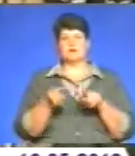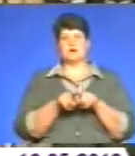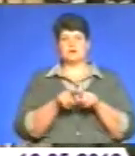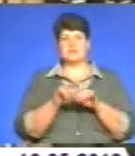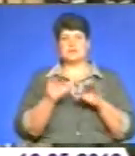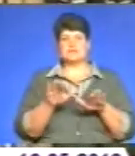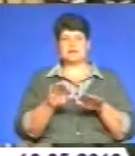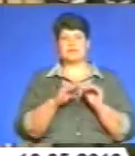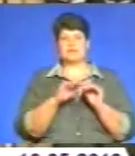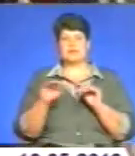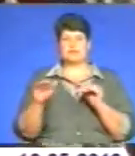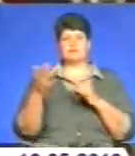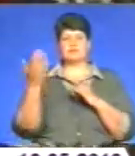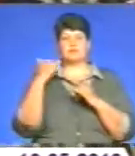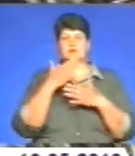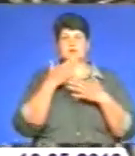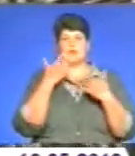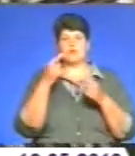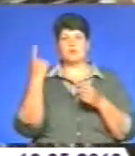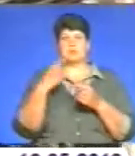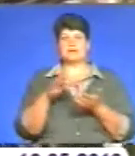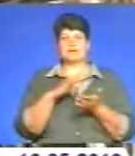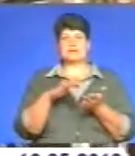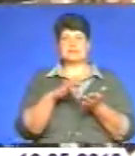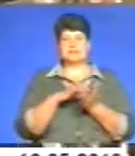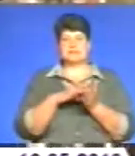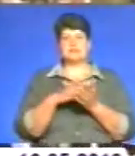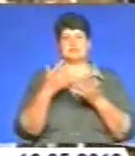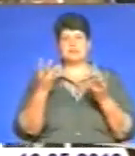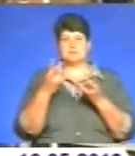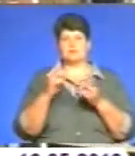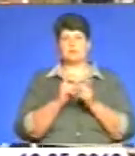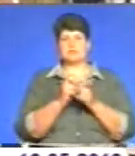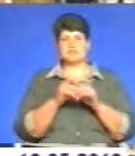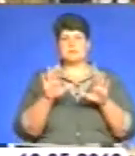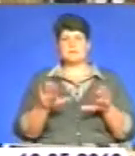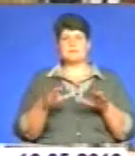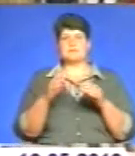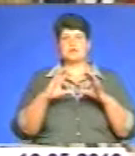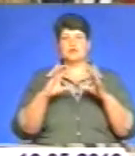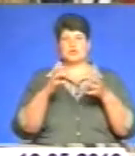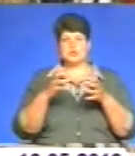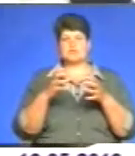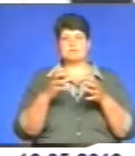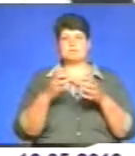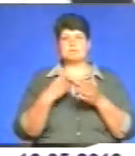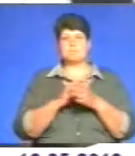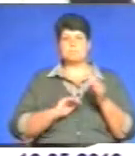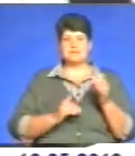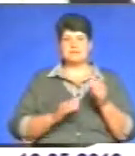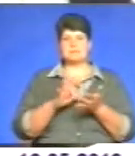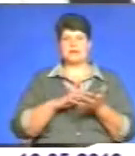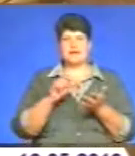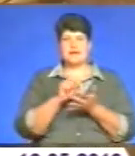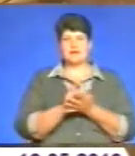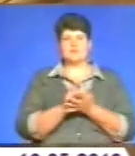рівнях такі давно відсутні, а в обласних центрах та мегаполісах їм доводиться боротися за місце під сонцем з бізнесом, рейдерами та високою орендною